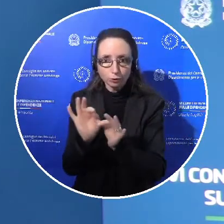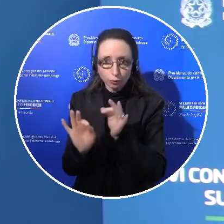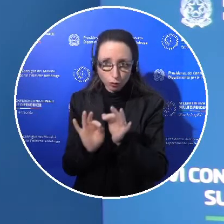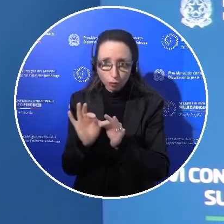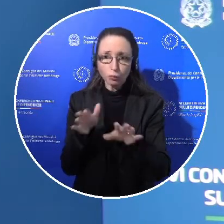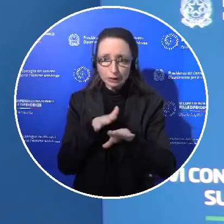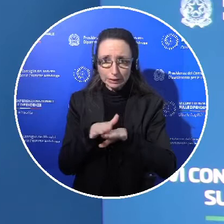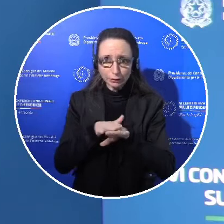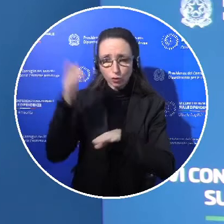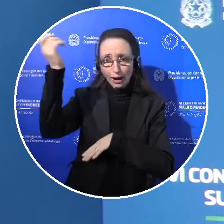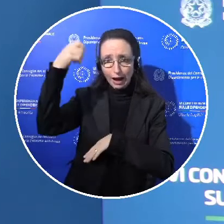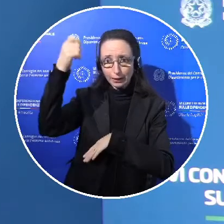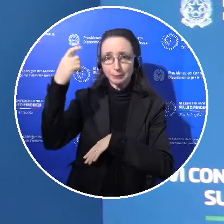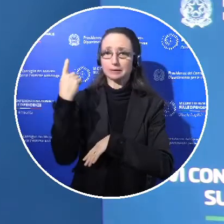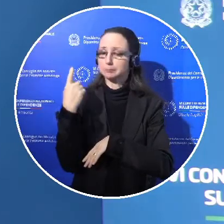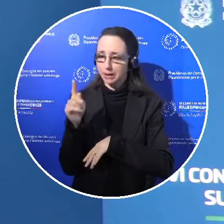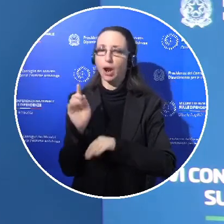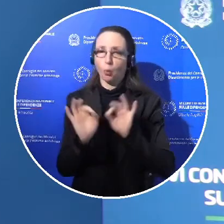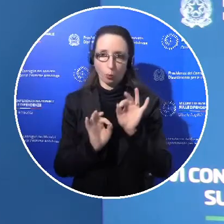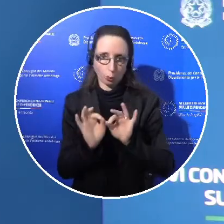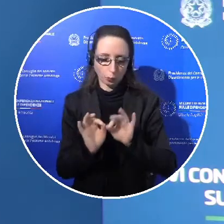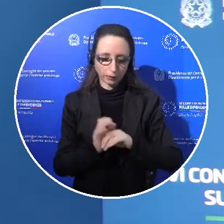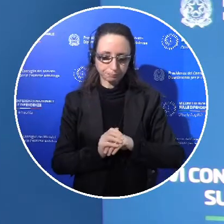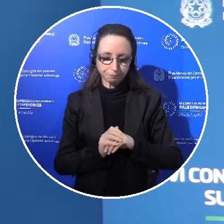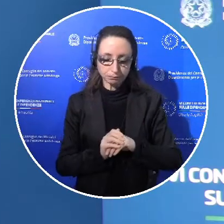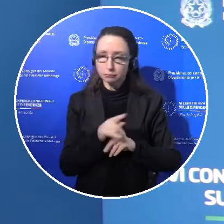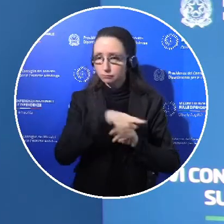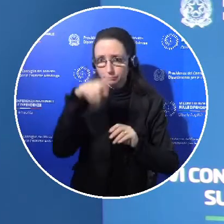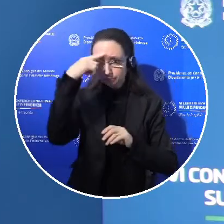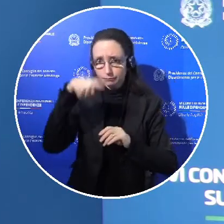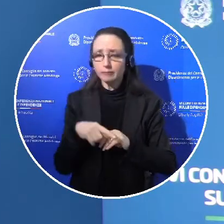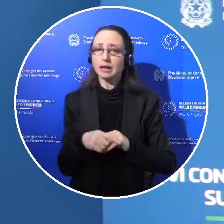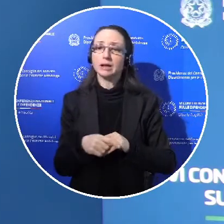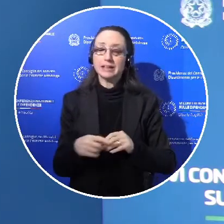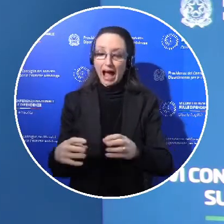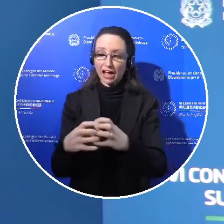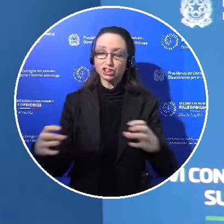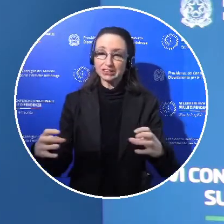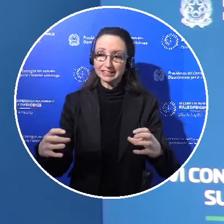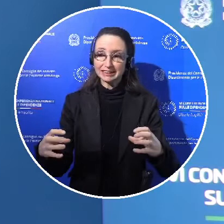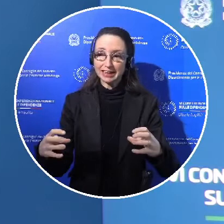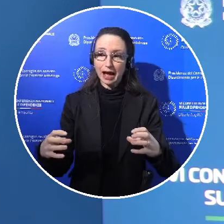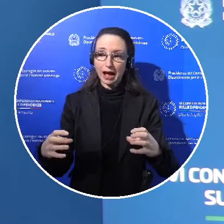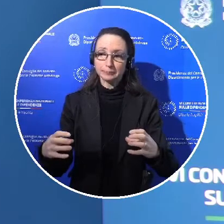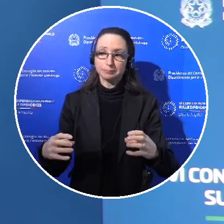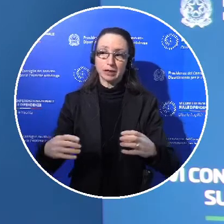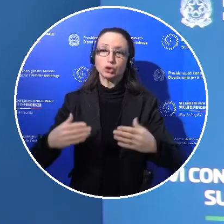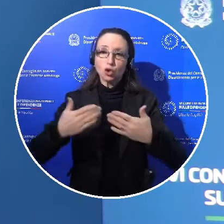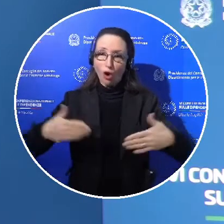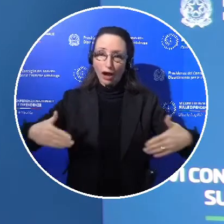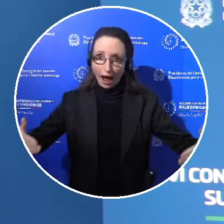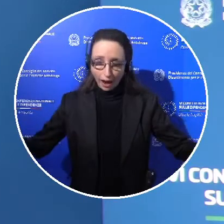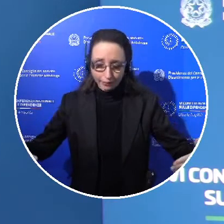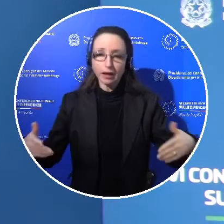della cannabis per fini terapeutici. Come voi sapete l'Agenzia delle Dogane è un'autorità di vigilanza e controllo che in stretta